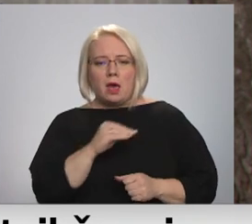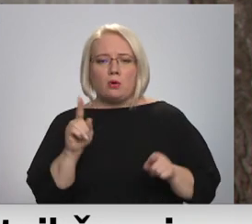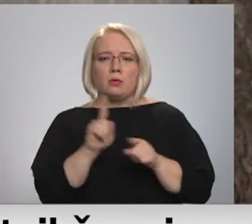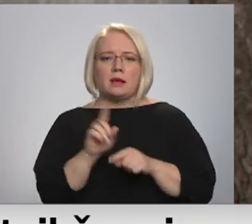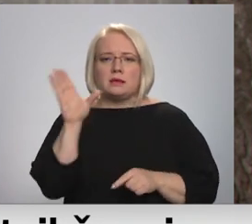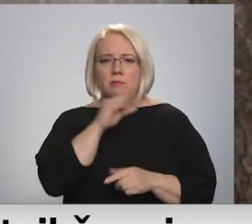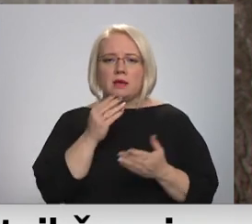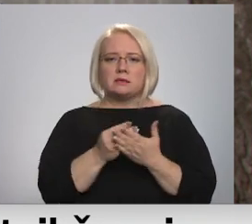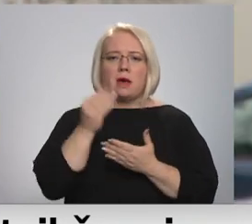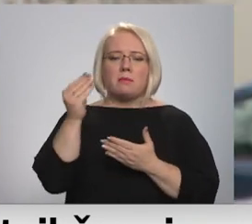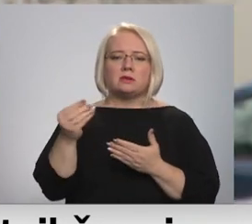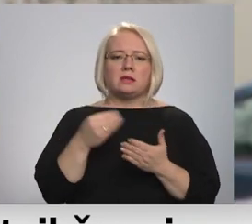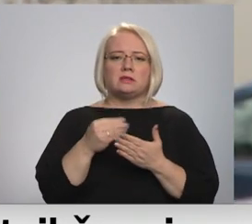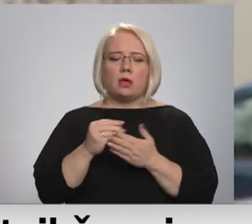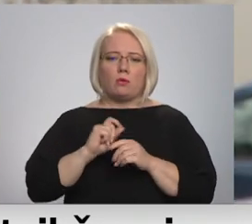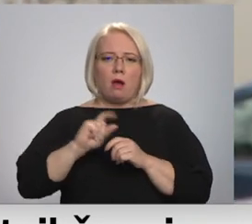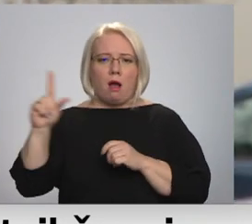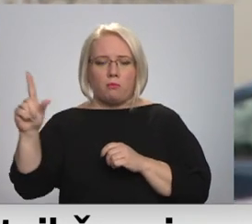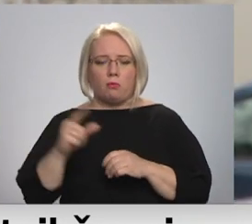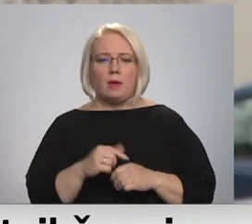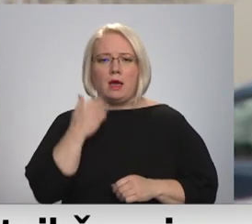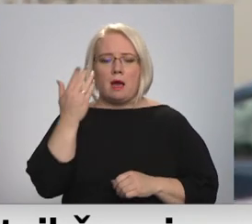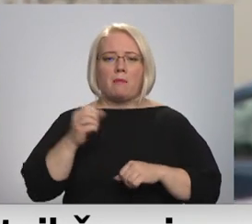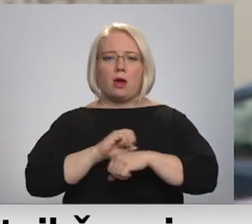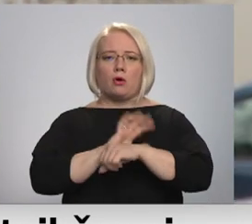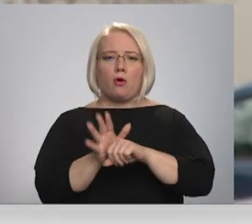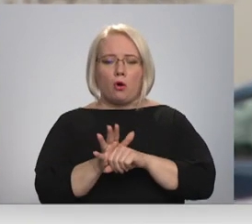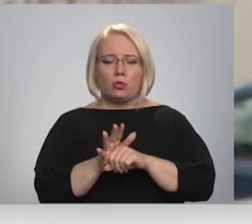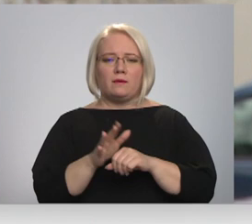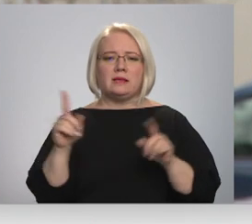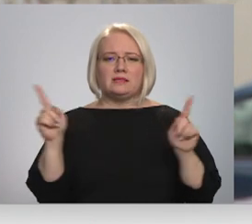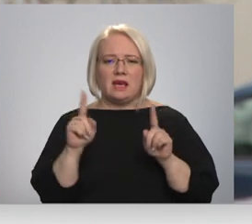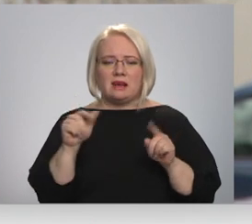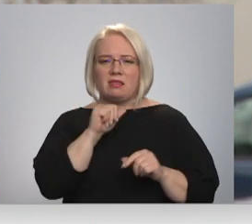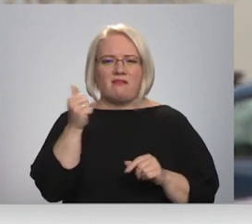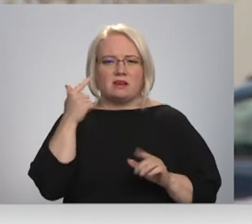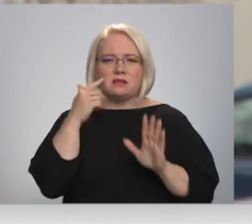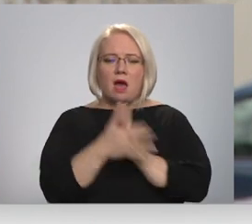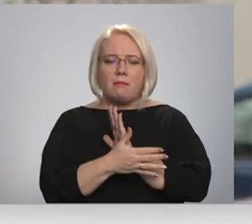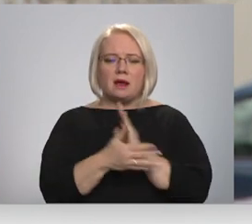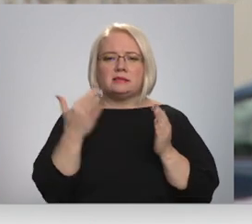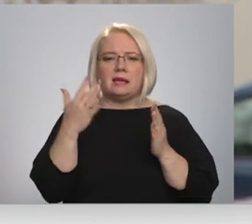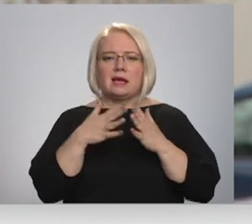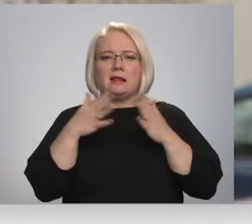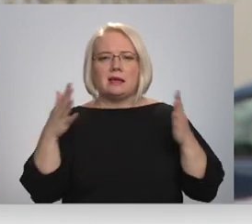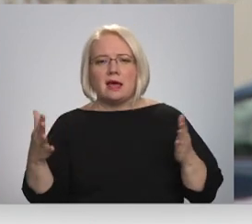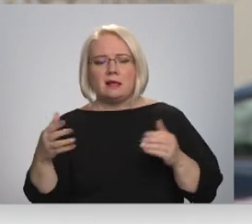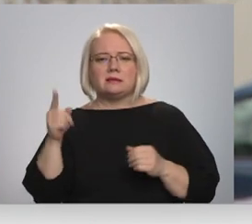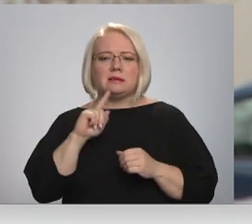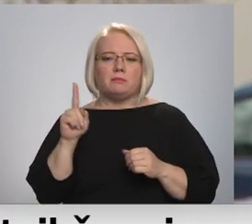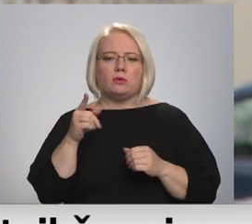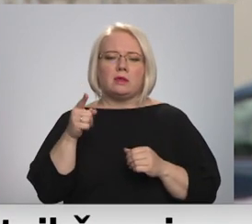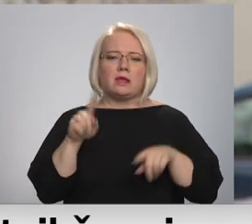spēju samusāt šo trālu kāpumu. Vēl kamēr mums ir Covid pandēmijas ietiek, un, protams, ir grūti saprast, cik līdz jau tas apgrūtnājumu radītu